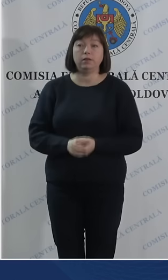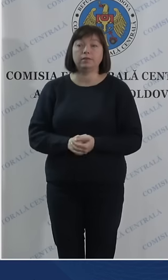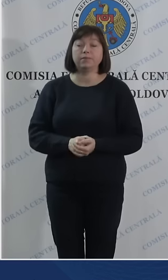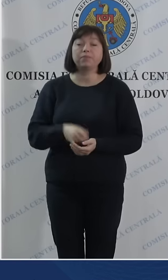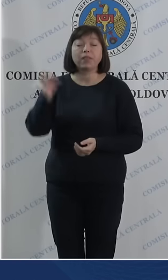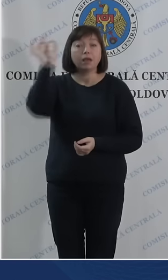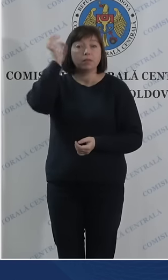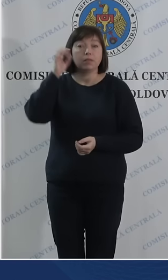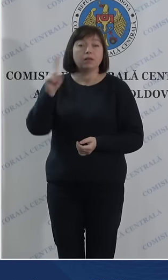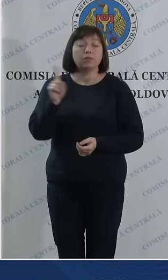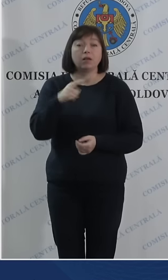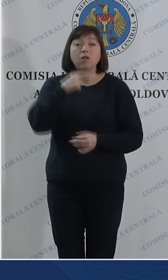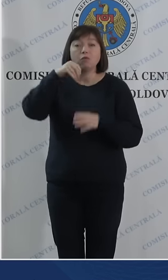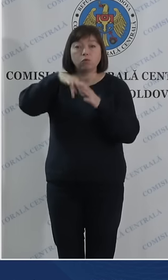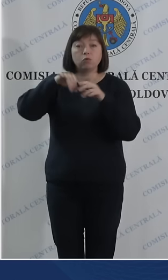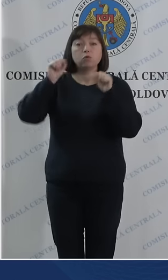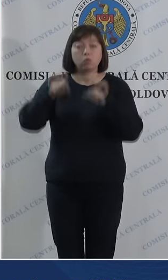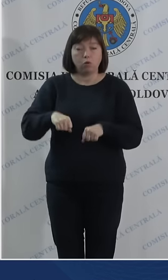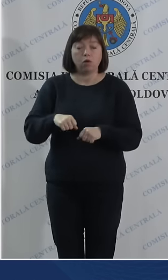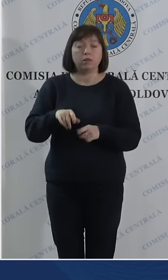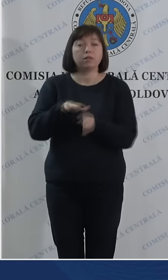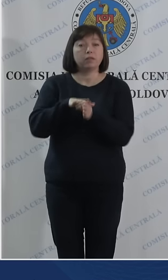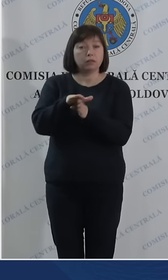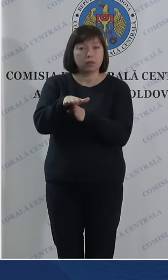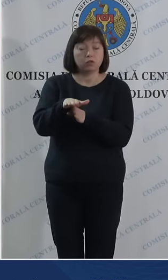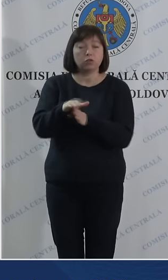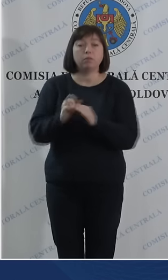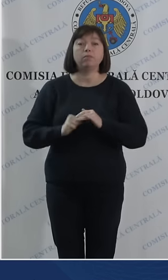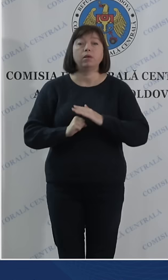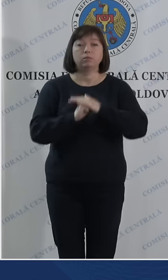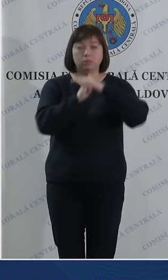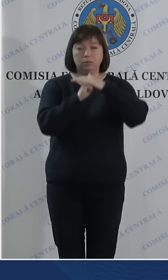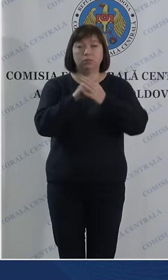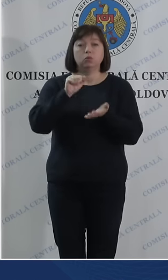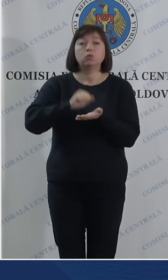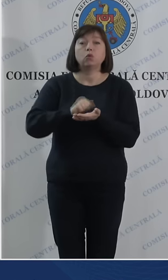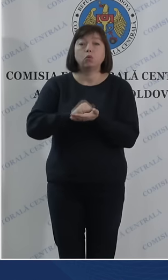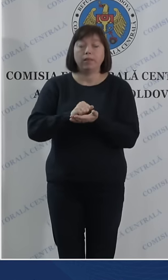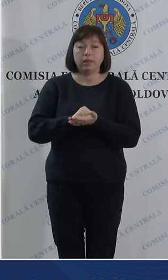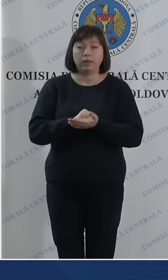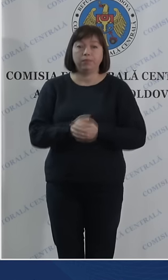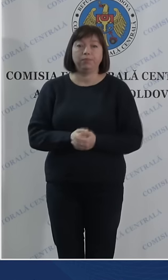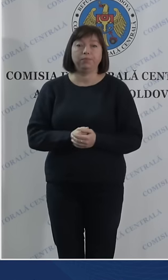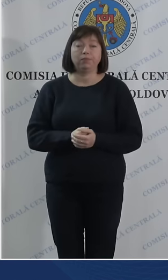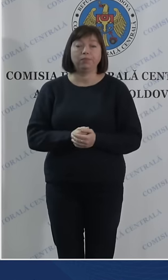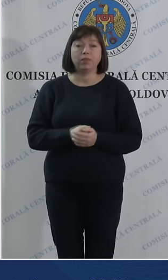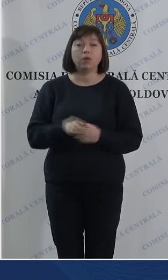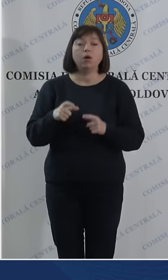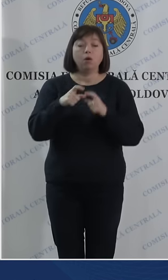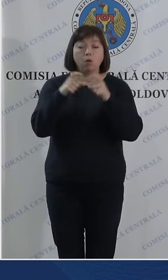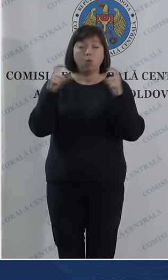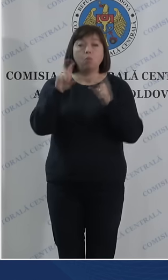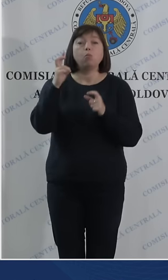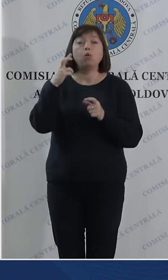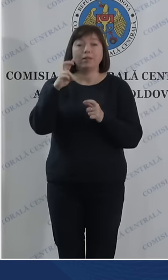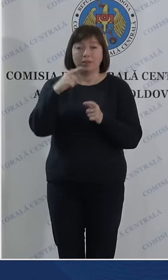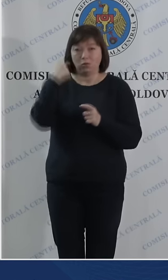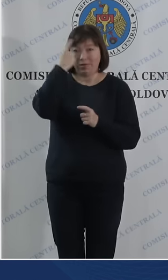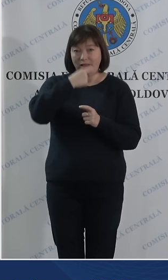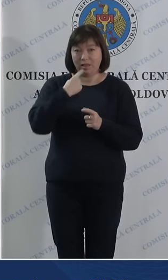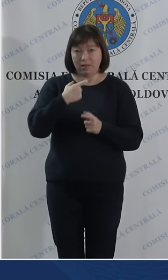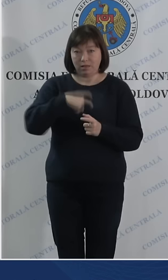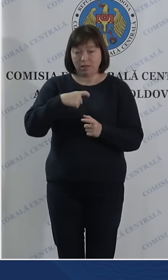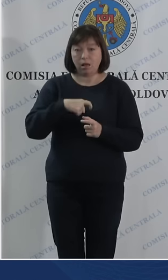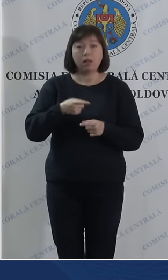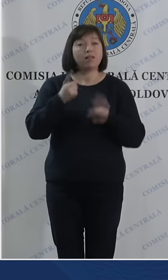Reamintim că votul poate fi exercitat pe baza următoarelor documente. 1. Buletinul de identitate